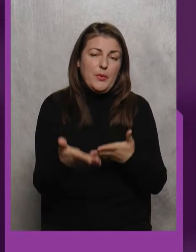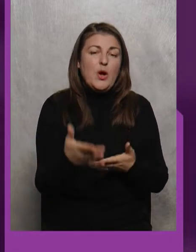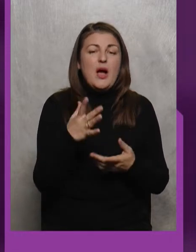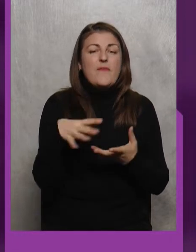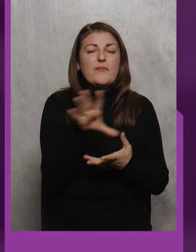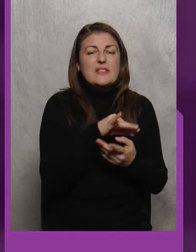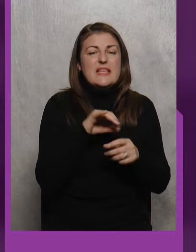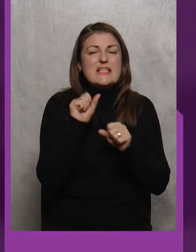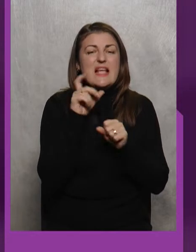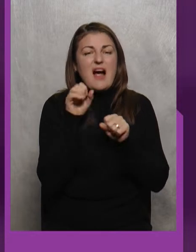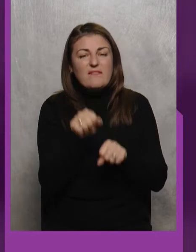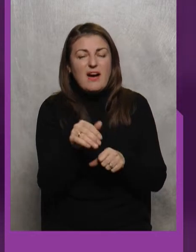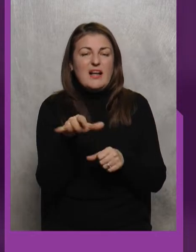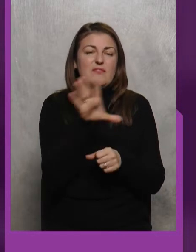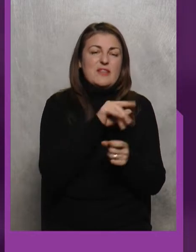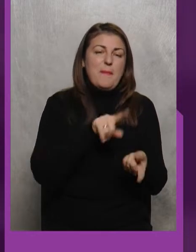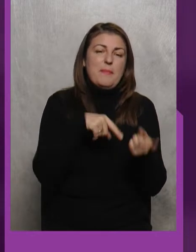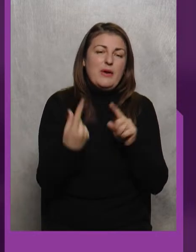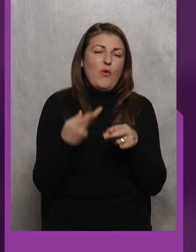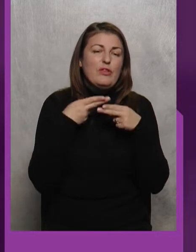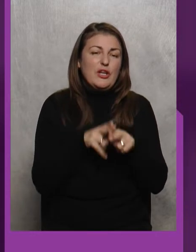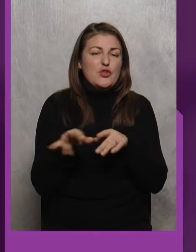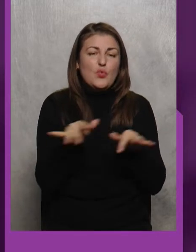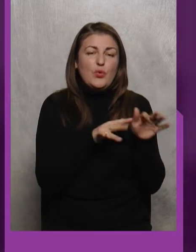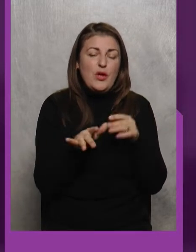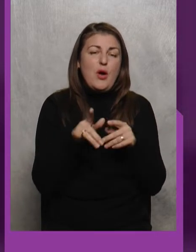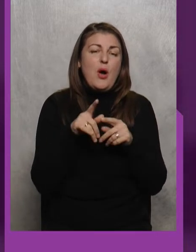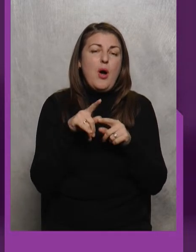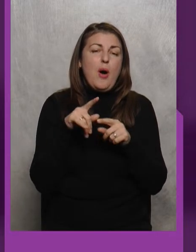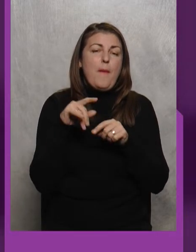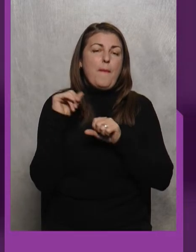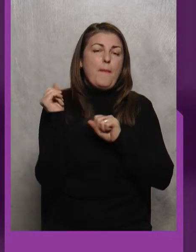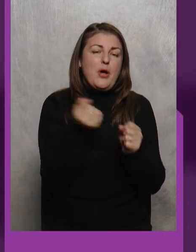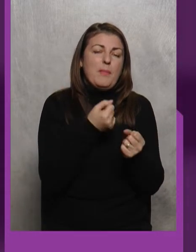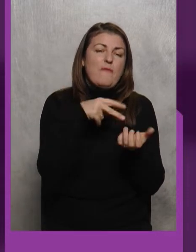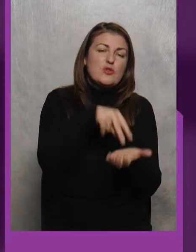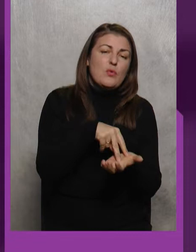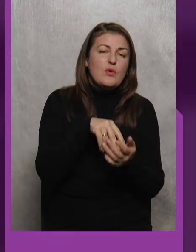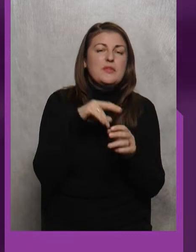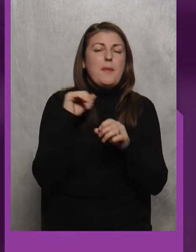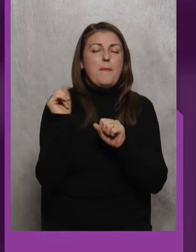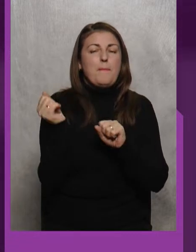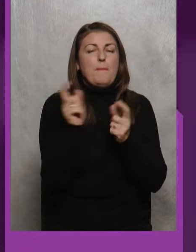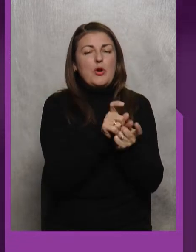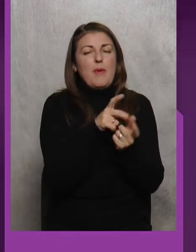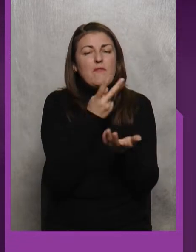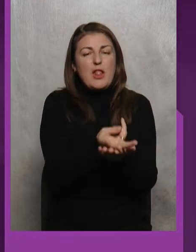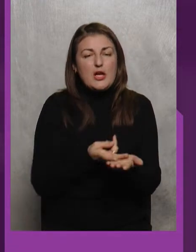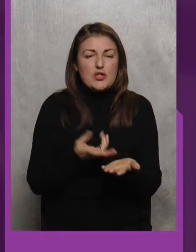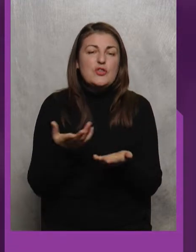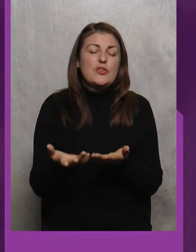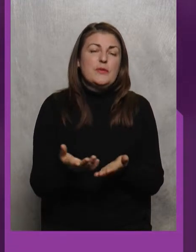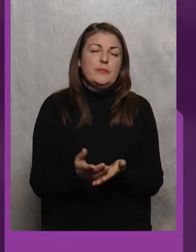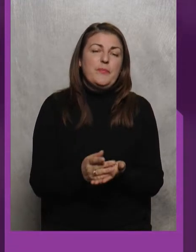захвати Переходять В технічні дії Барьба в стойці Переходять Барьба лежачі І Повпартер Не